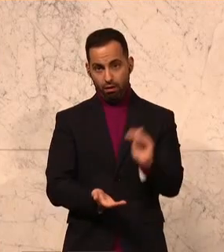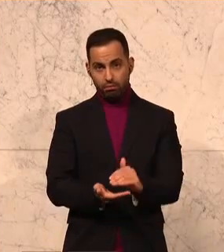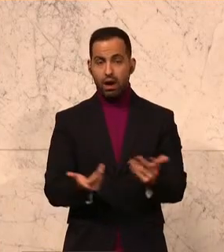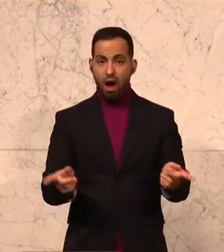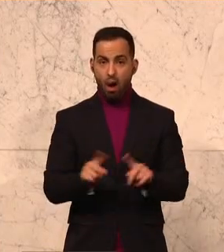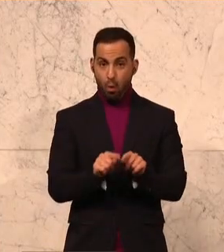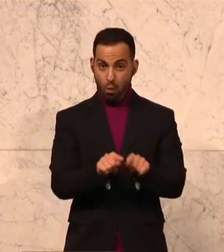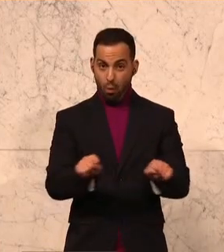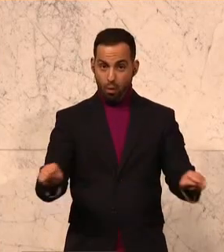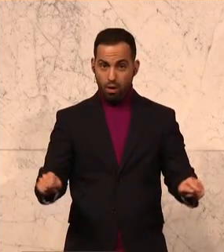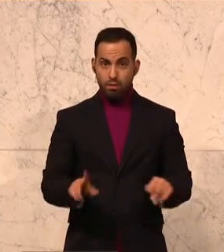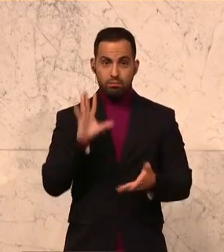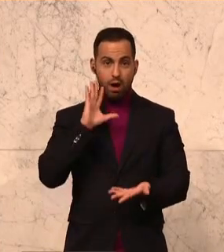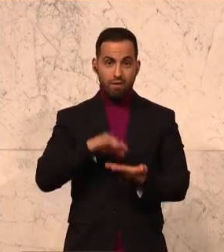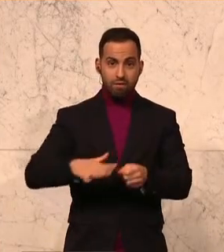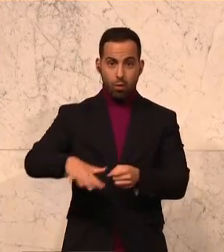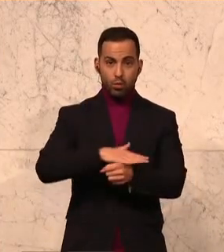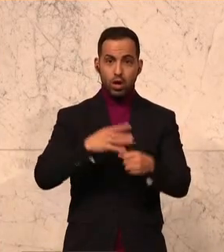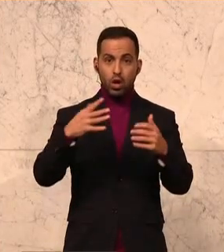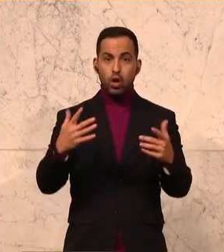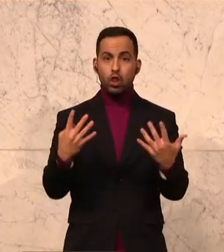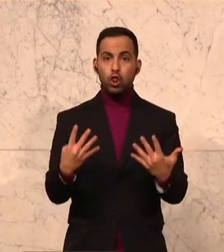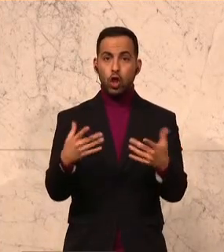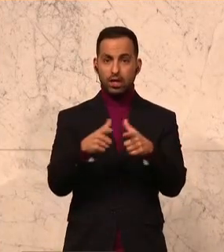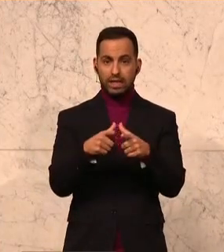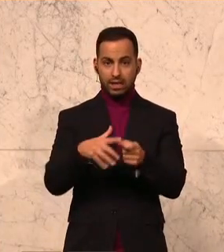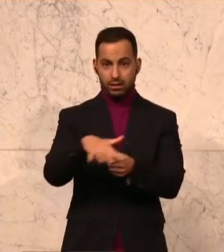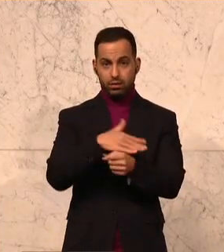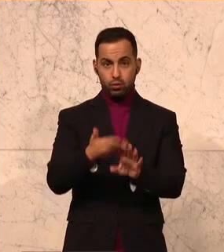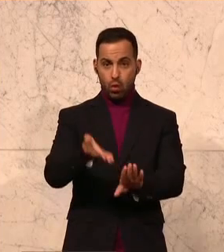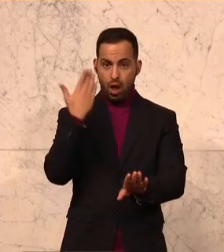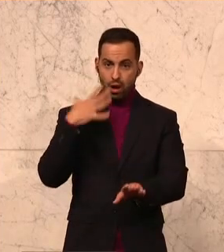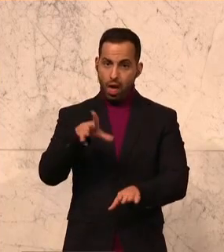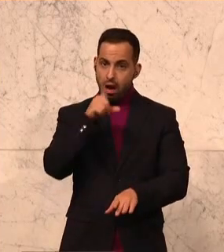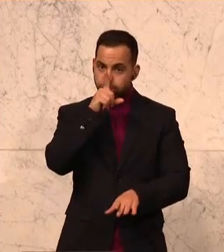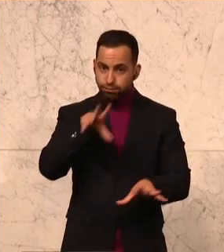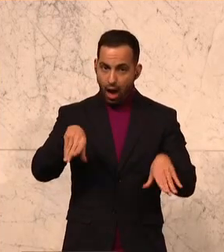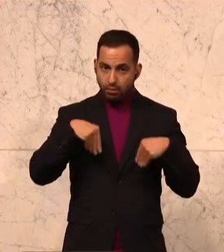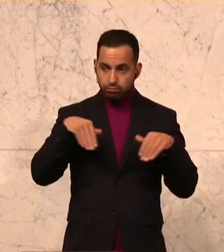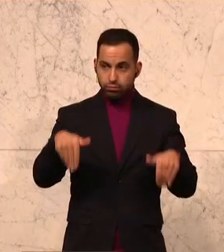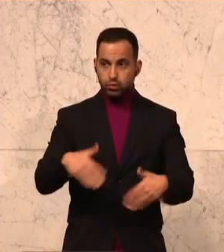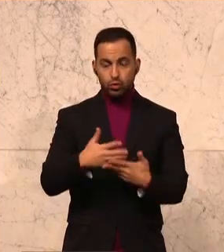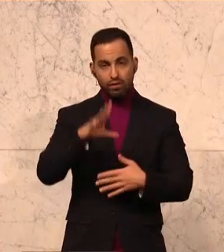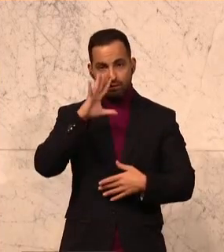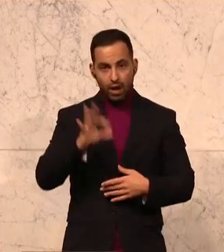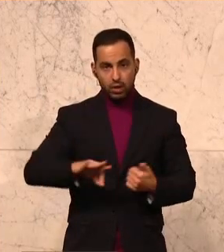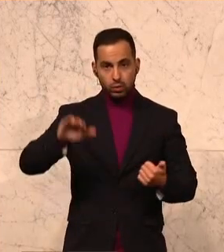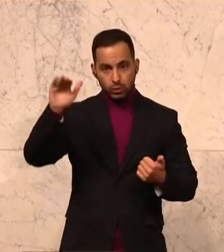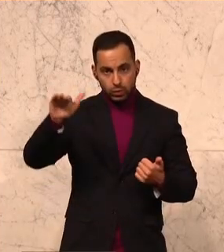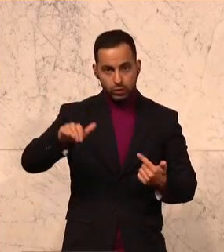das müssen die Anrainer dort in Neukirchen seit Jahrzehnten hinnehmen. Und sie haben schon mehrere Versuche